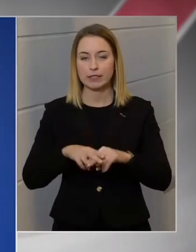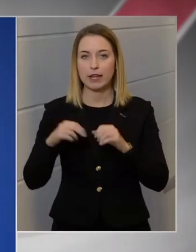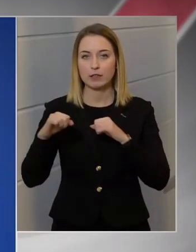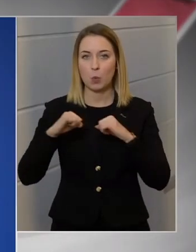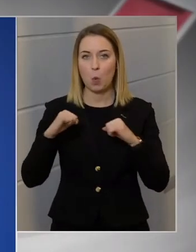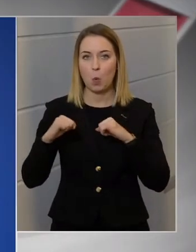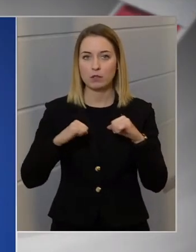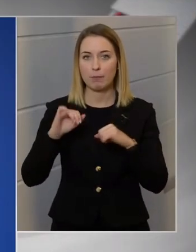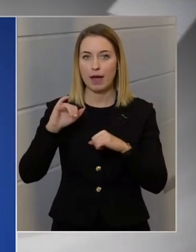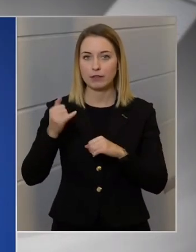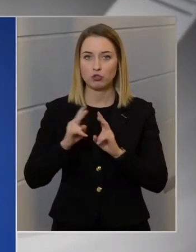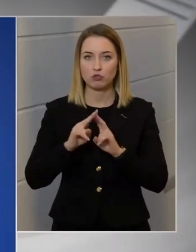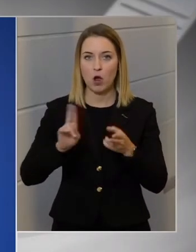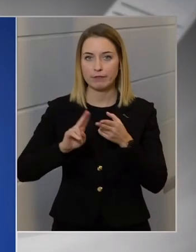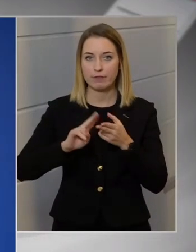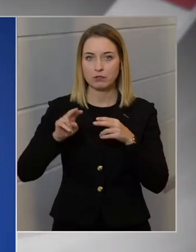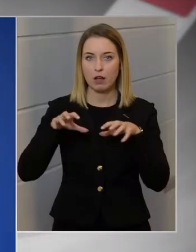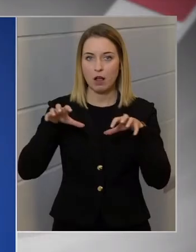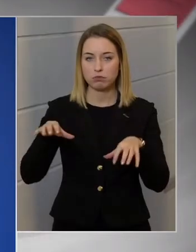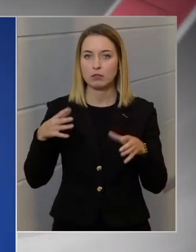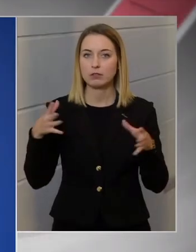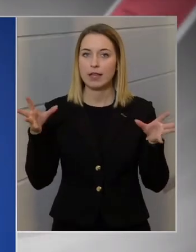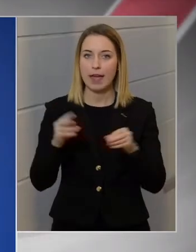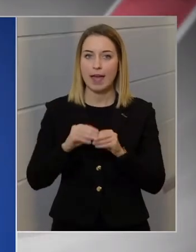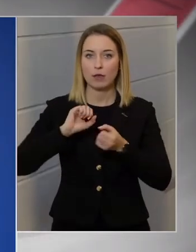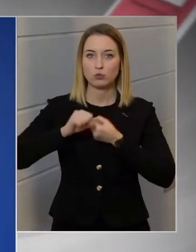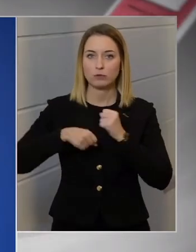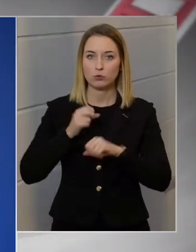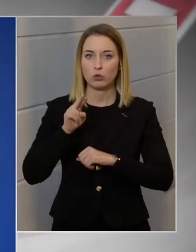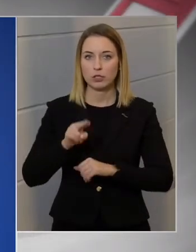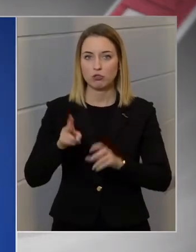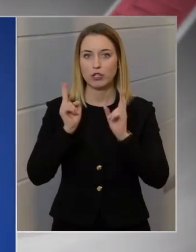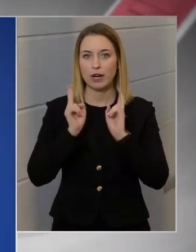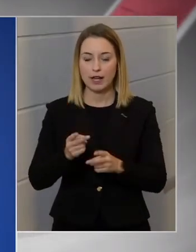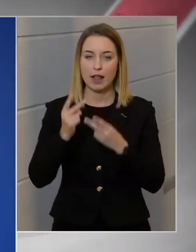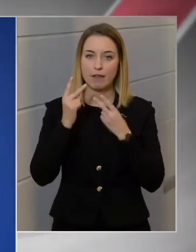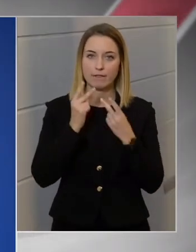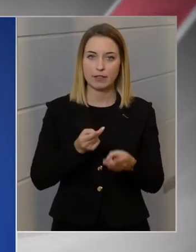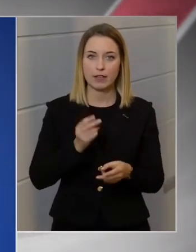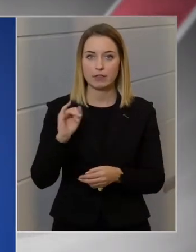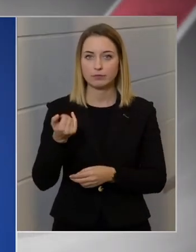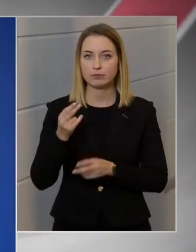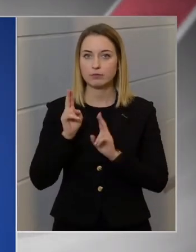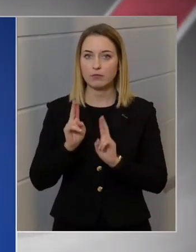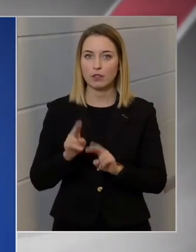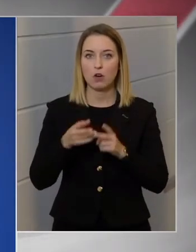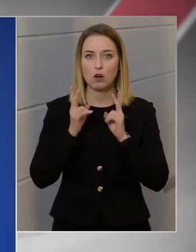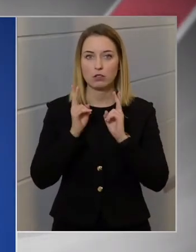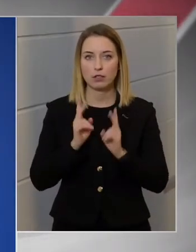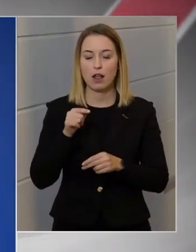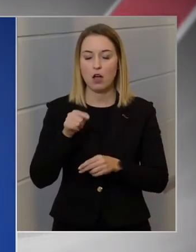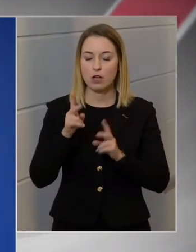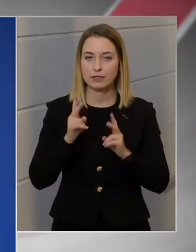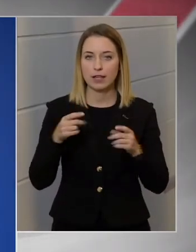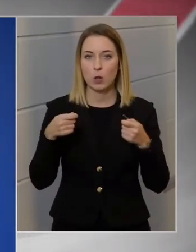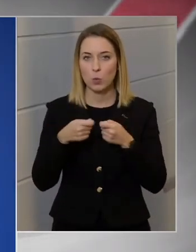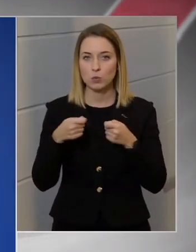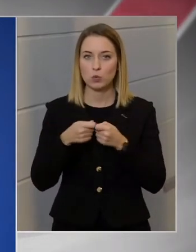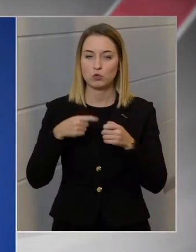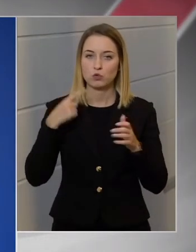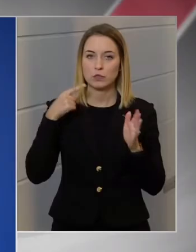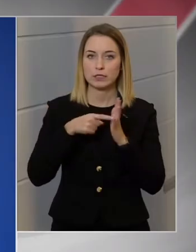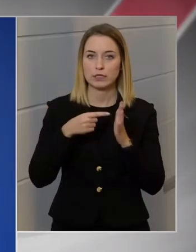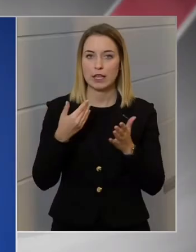kormányok is vannak hivatalban, az együttműködésre kell figyelni, és arra kell, az kell, hogy a közös cél legyen.